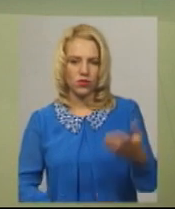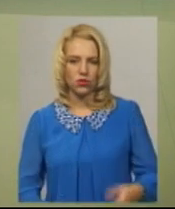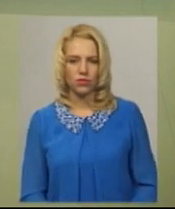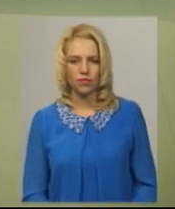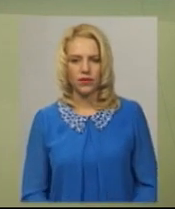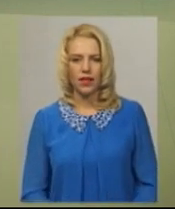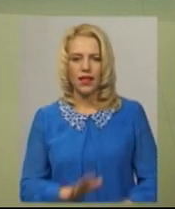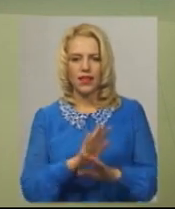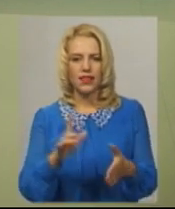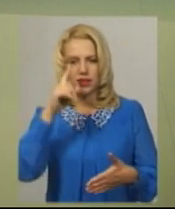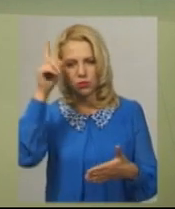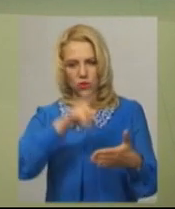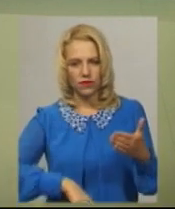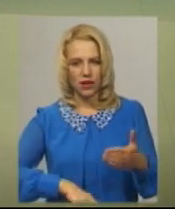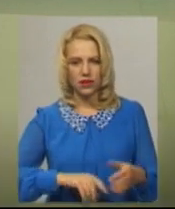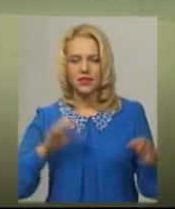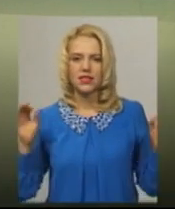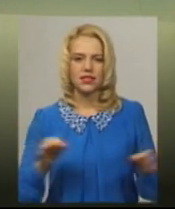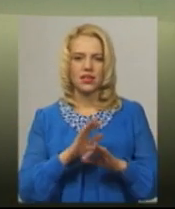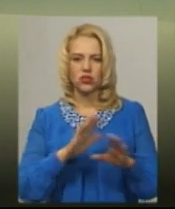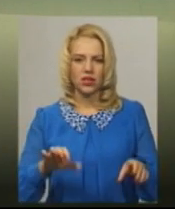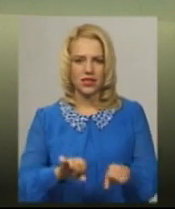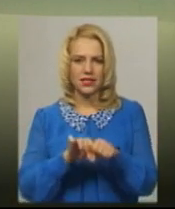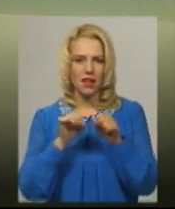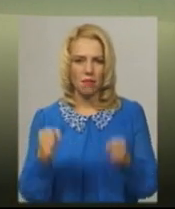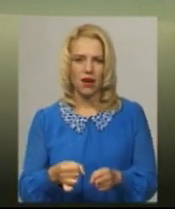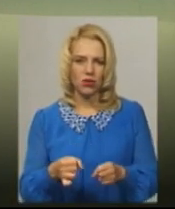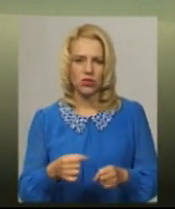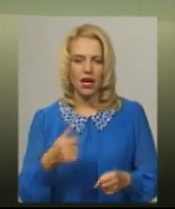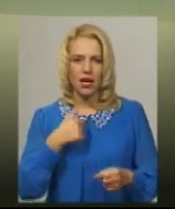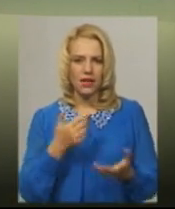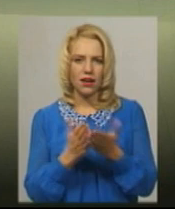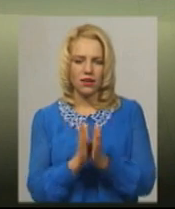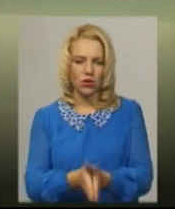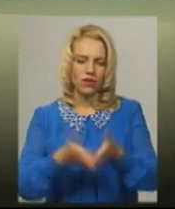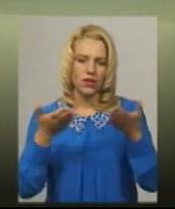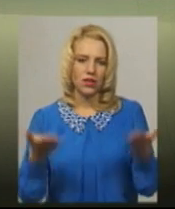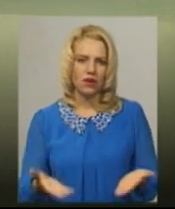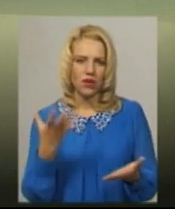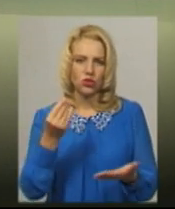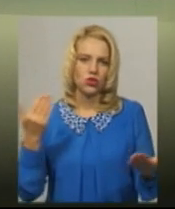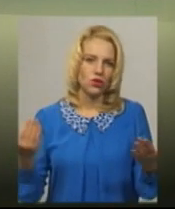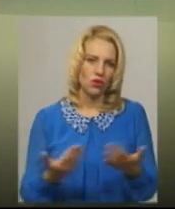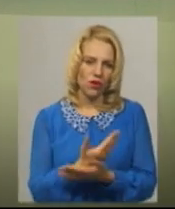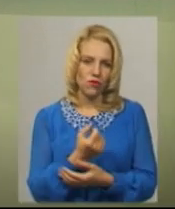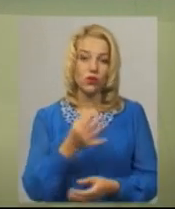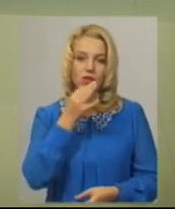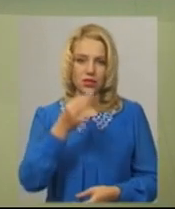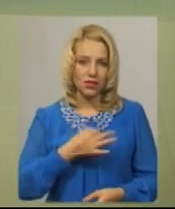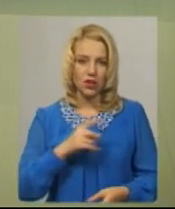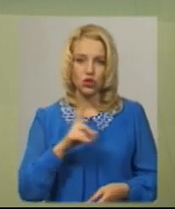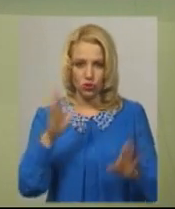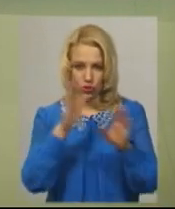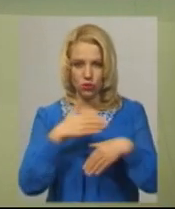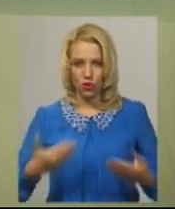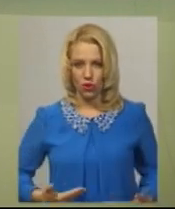Не сподівайтеся, ні за що не зламаюсь. Я книгу відкриваю ще нову. І скажете, що з долу я